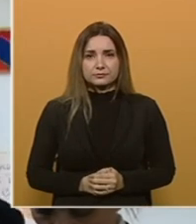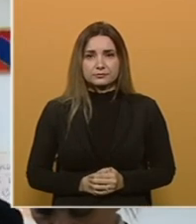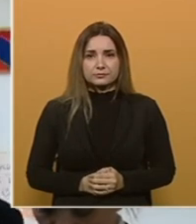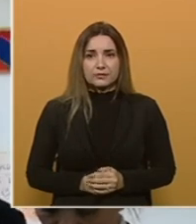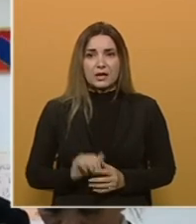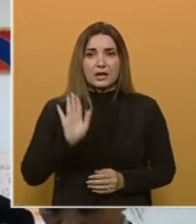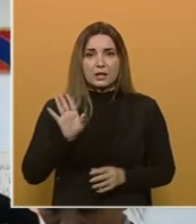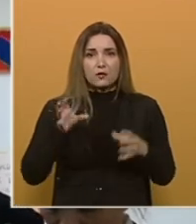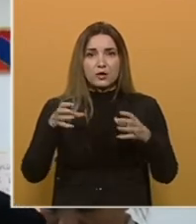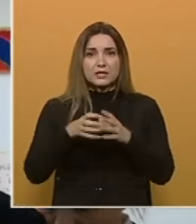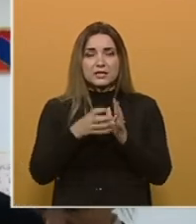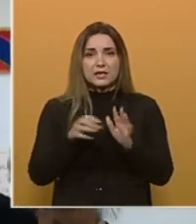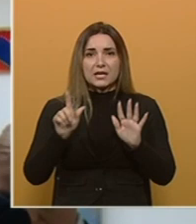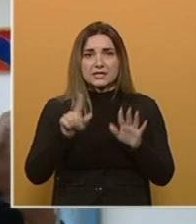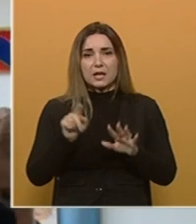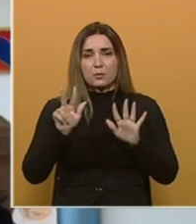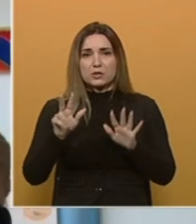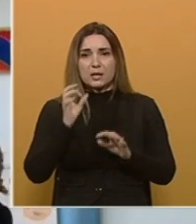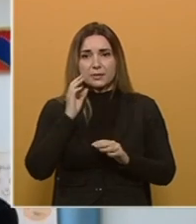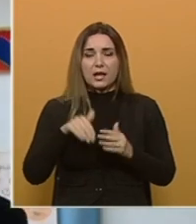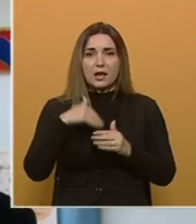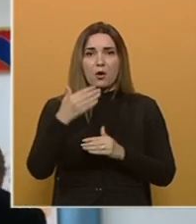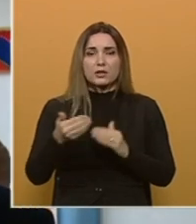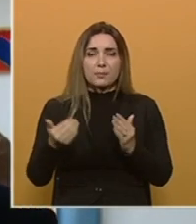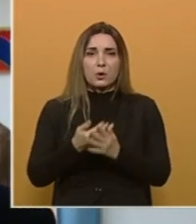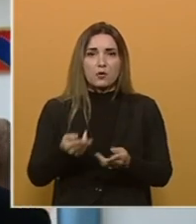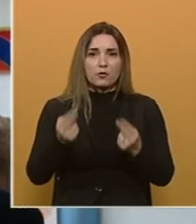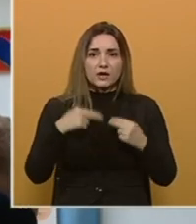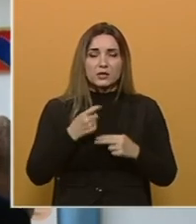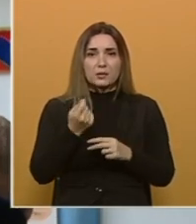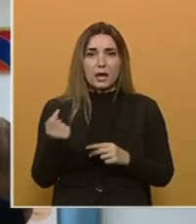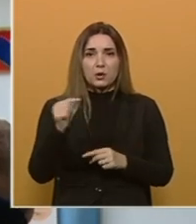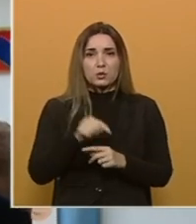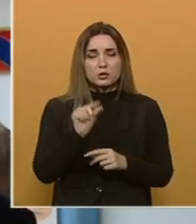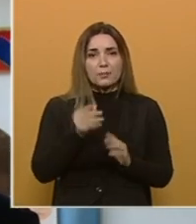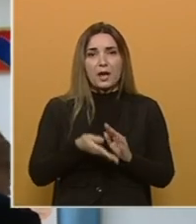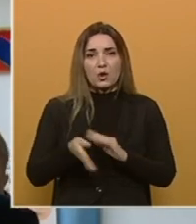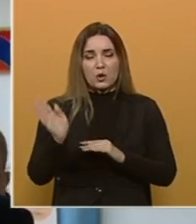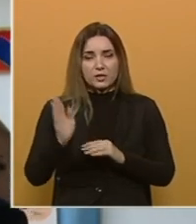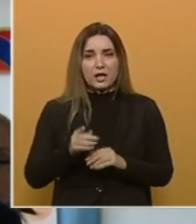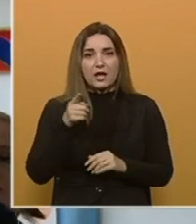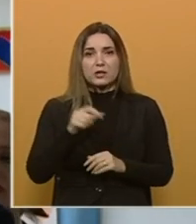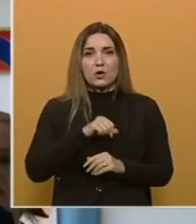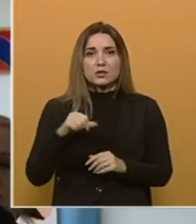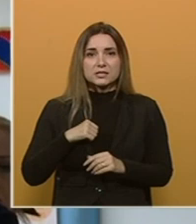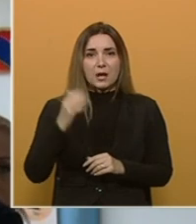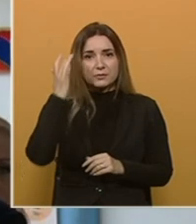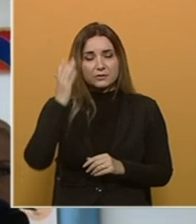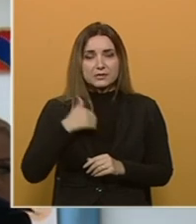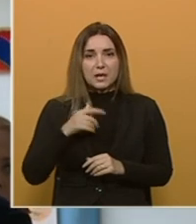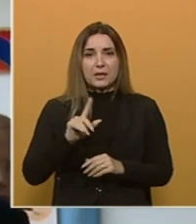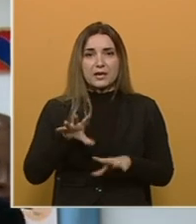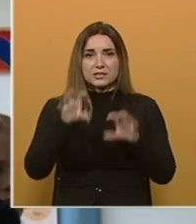Njegovo jedinstvo traje 7-8 dana, popet ide poslom pa se opet vraća, malo dođe, malo ode. Dakle, ni on samog sebe ne svata